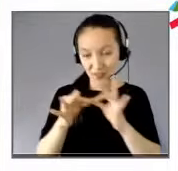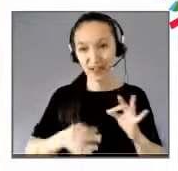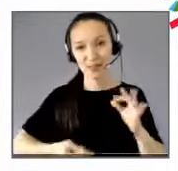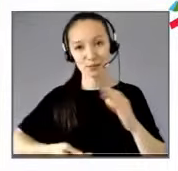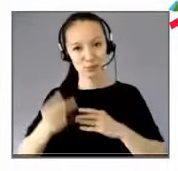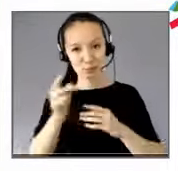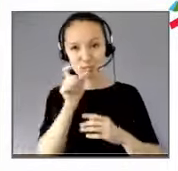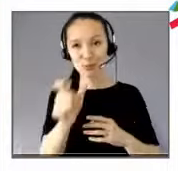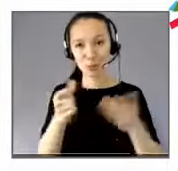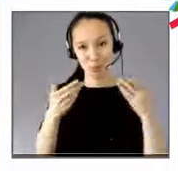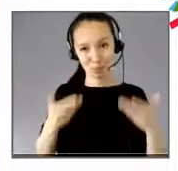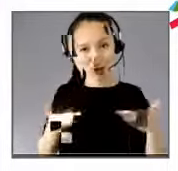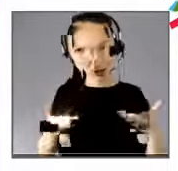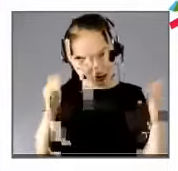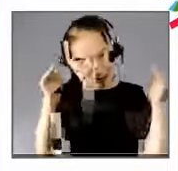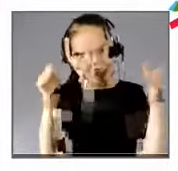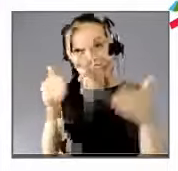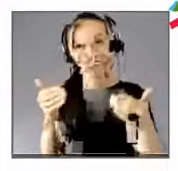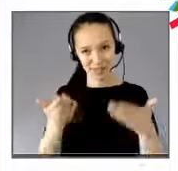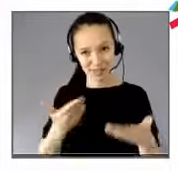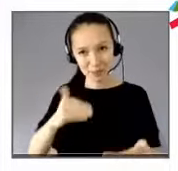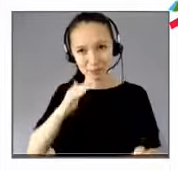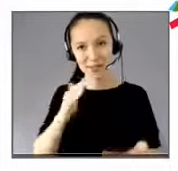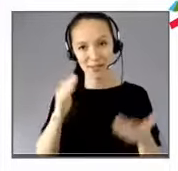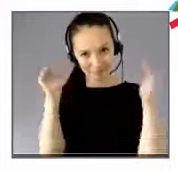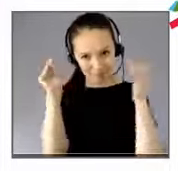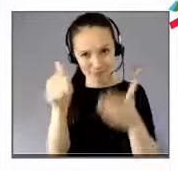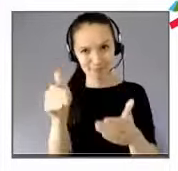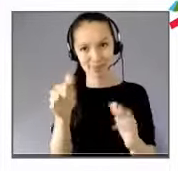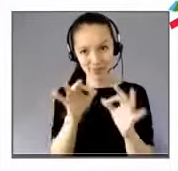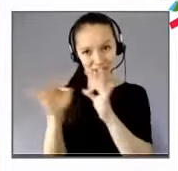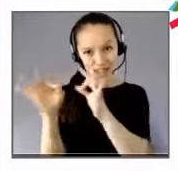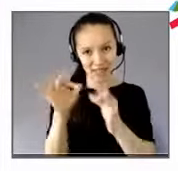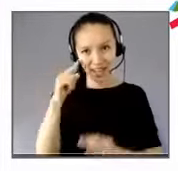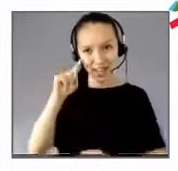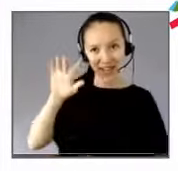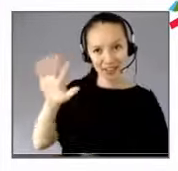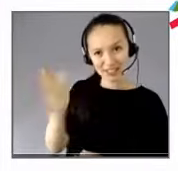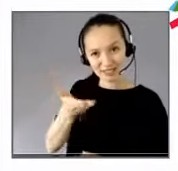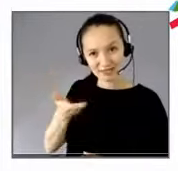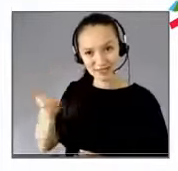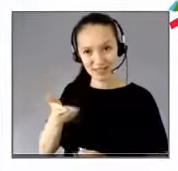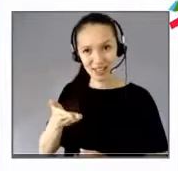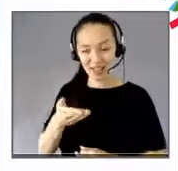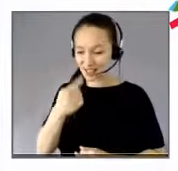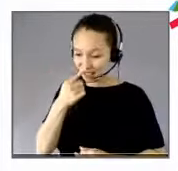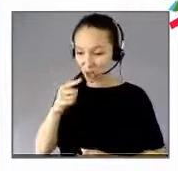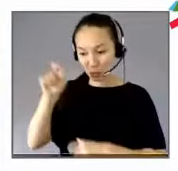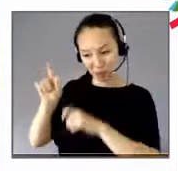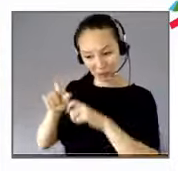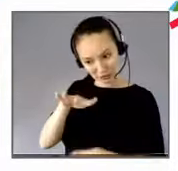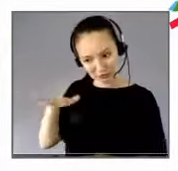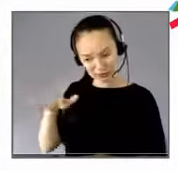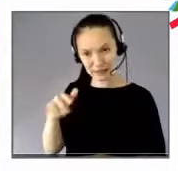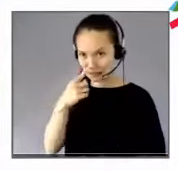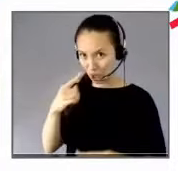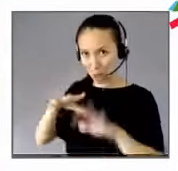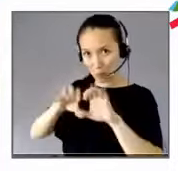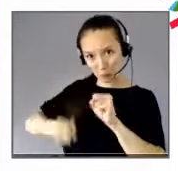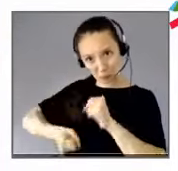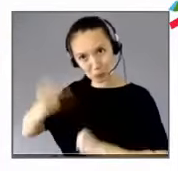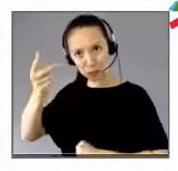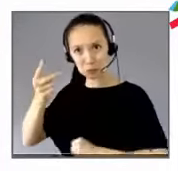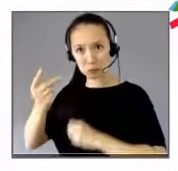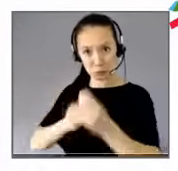cet après-midi, la notion qu traite cet après-midi, vous semblent les plus productives au sens de l'entreprise ? Merci pour cette